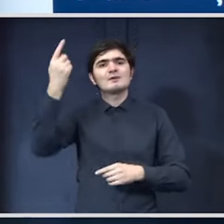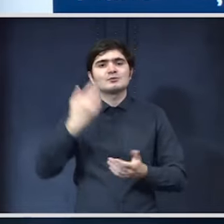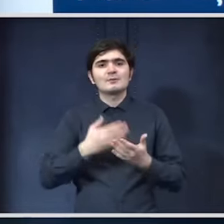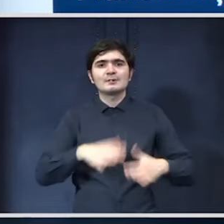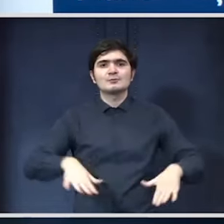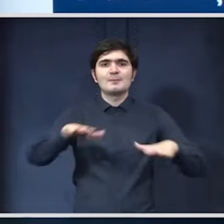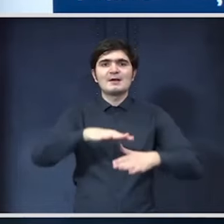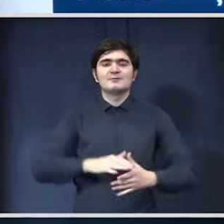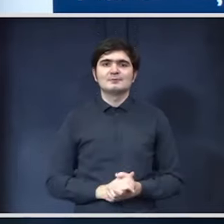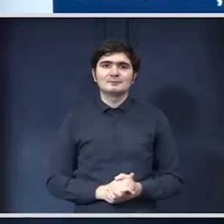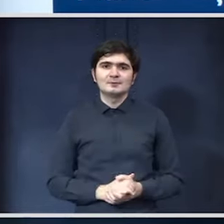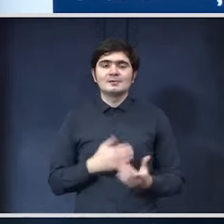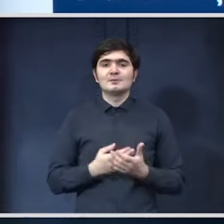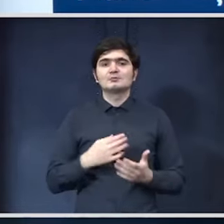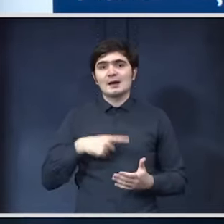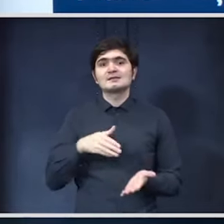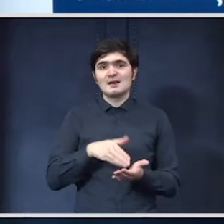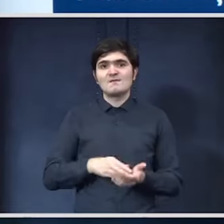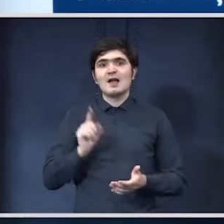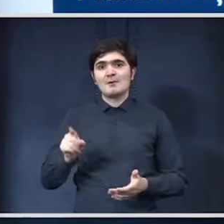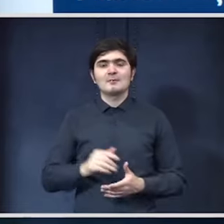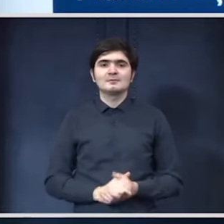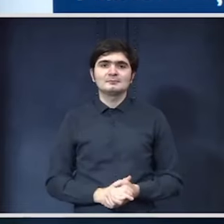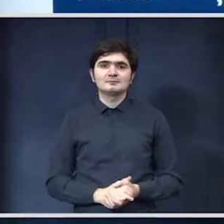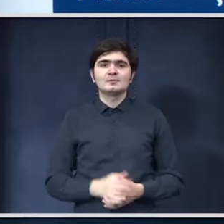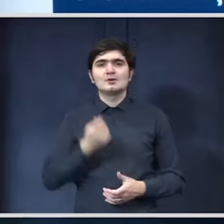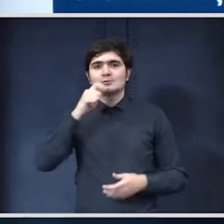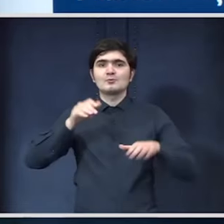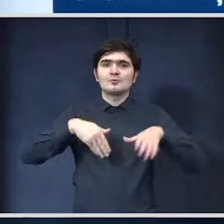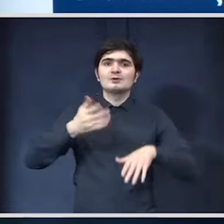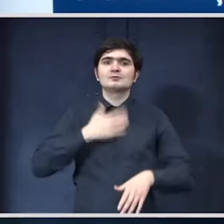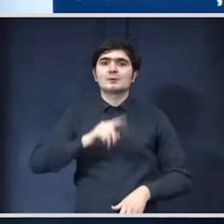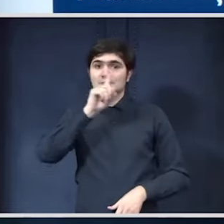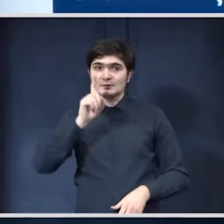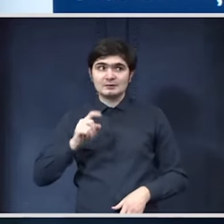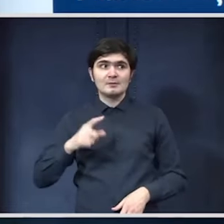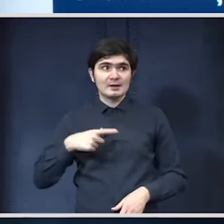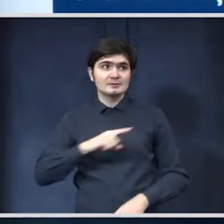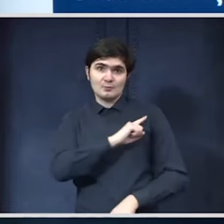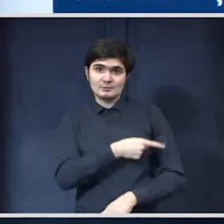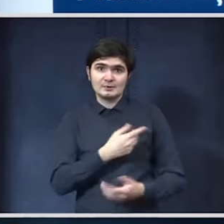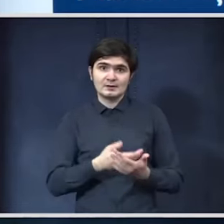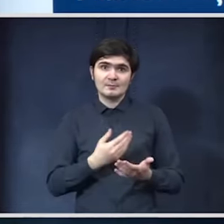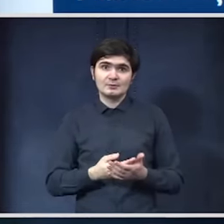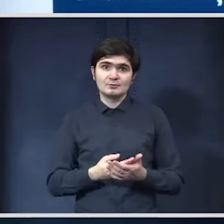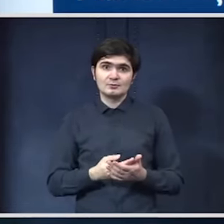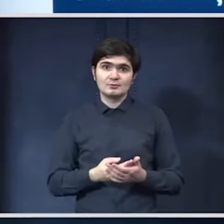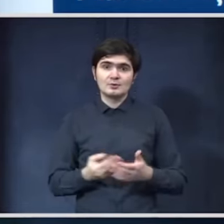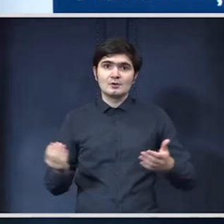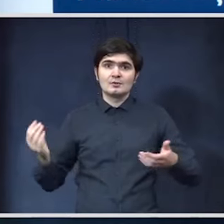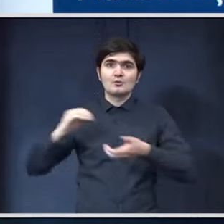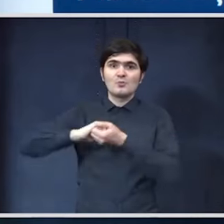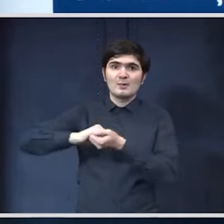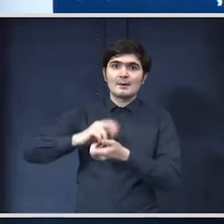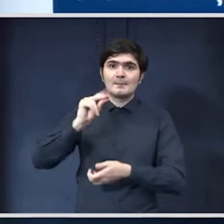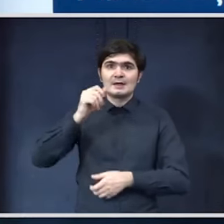situri decontaminate pentru că este chiar nevoie acolo domnului ministru aș dori să vă întreb dacă există posibilitatea de cuplare între Planul Național de Redresare